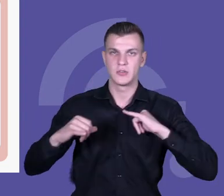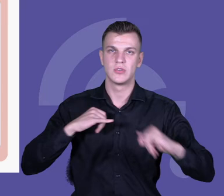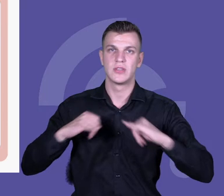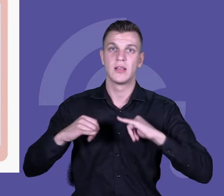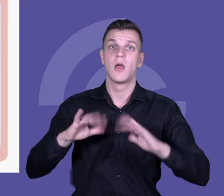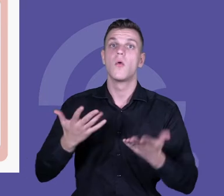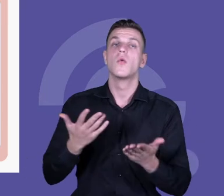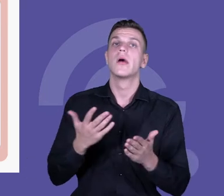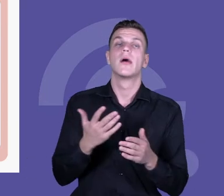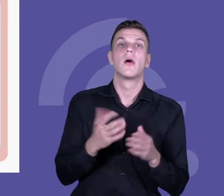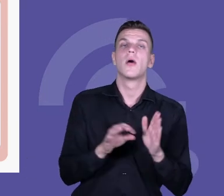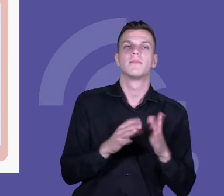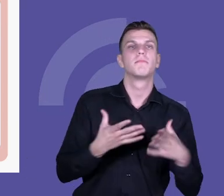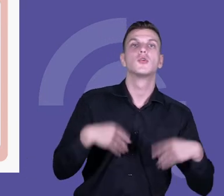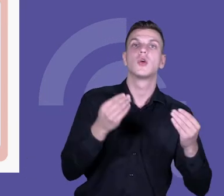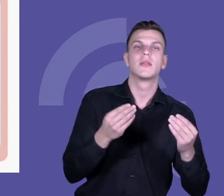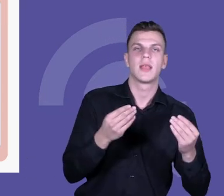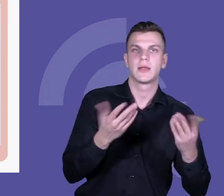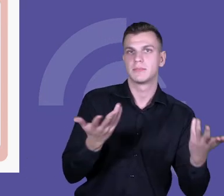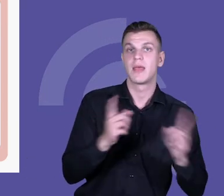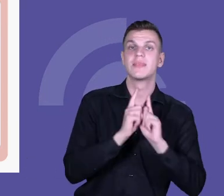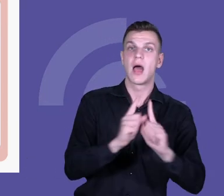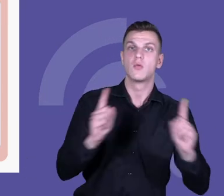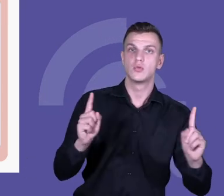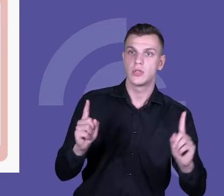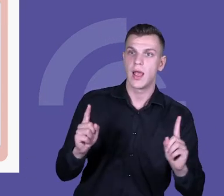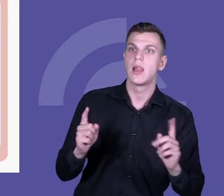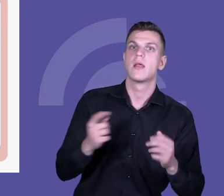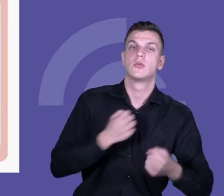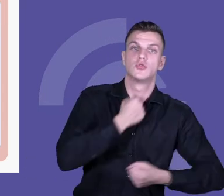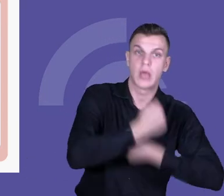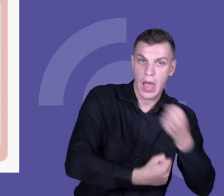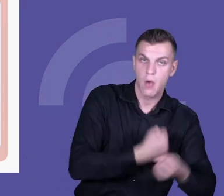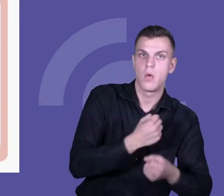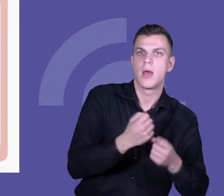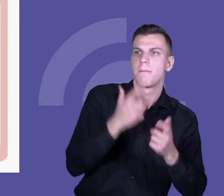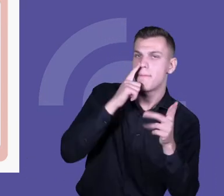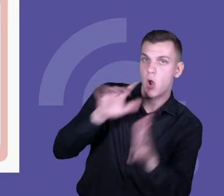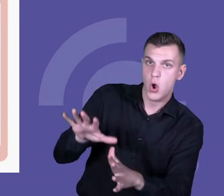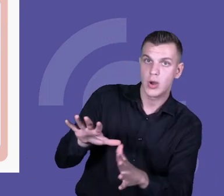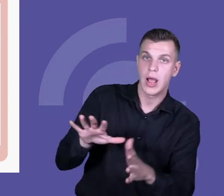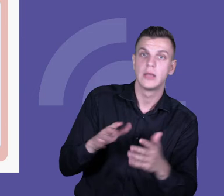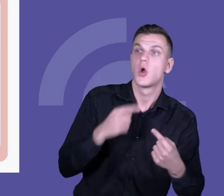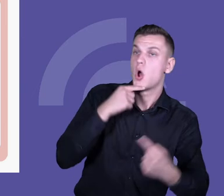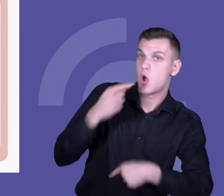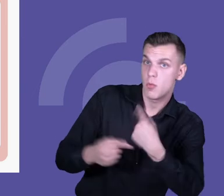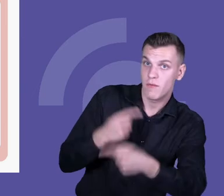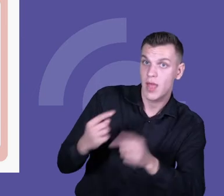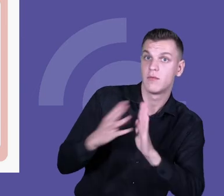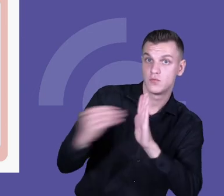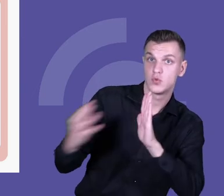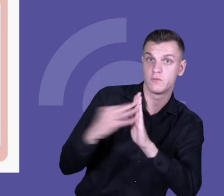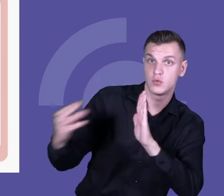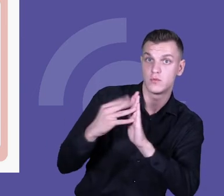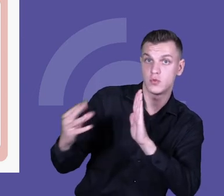samodzielności ucznia. Od momentu, kiedy ten nauczyciel mówi, działa, pokazuje i opisuje to uczniom, do momentu,